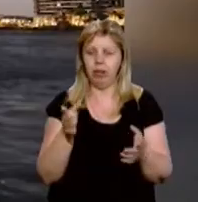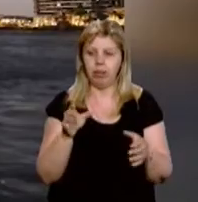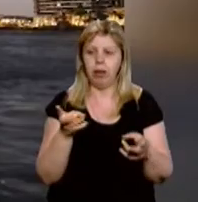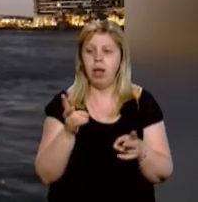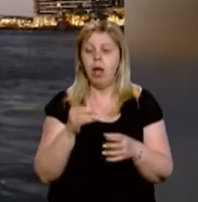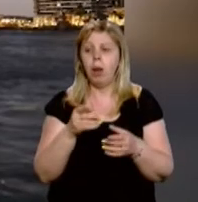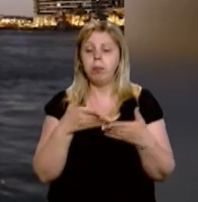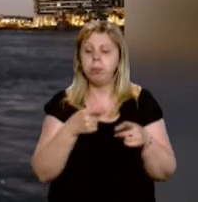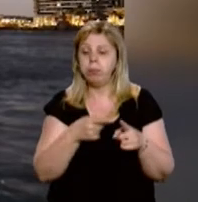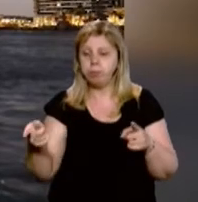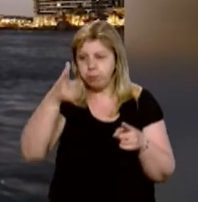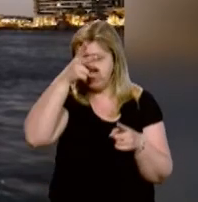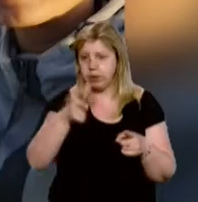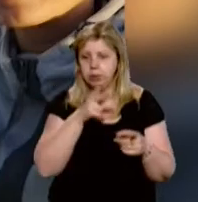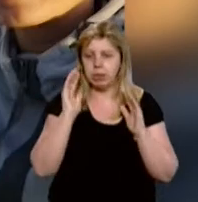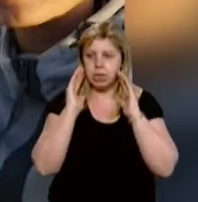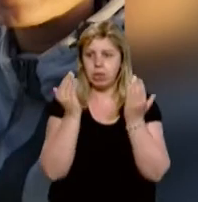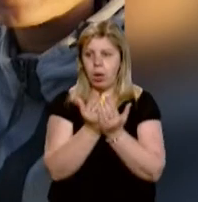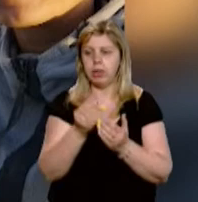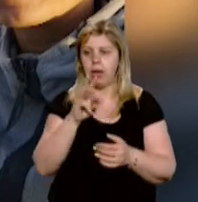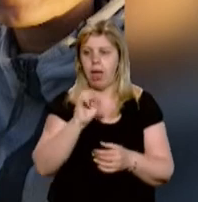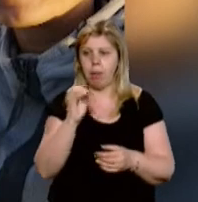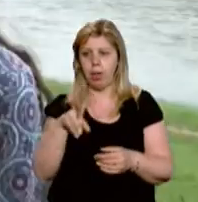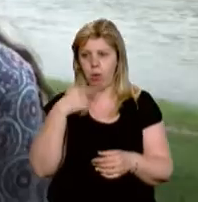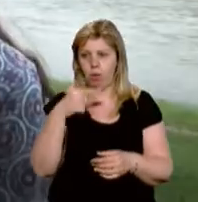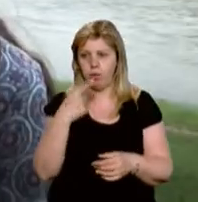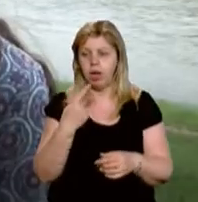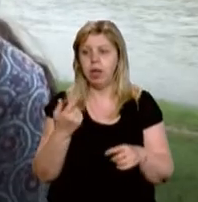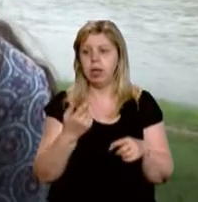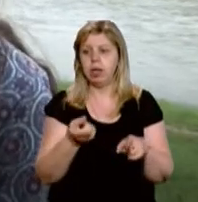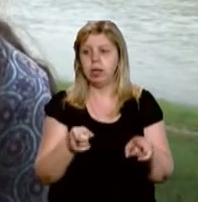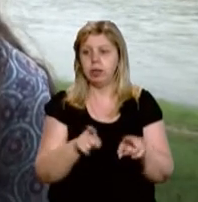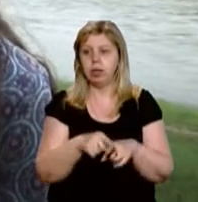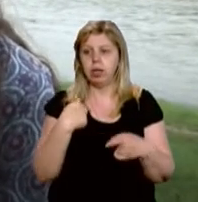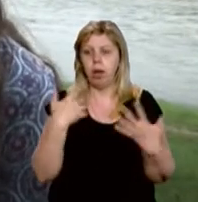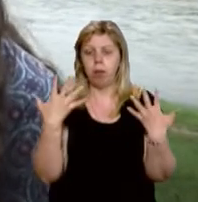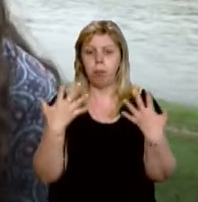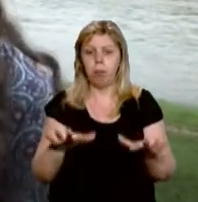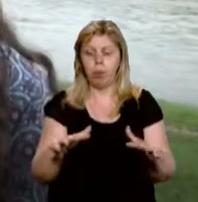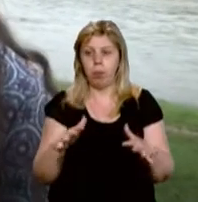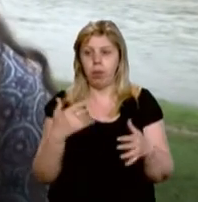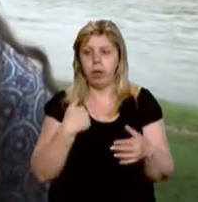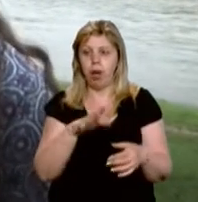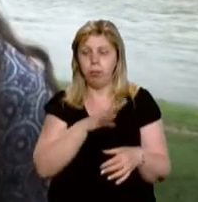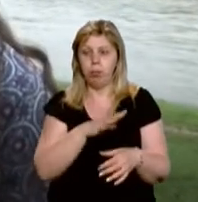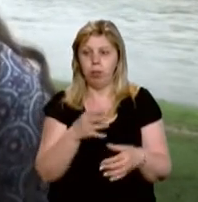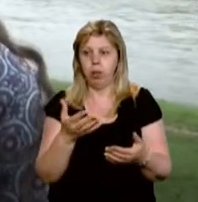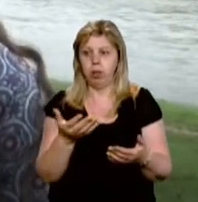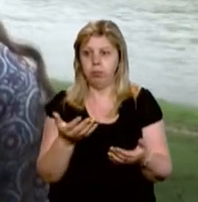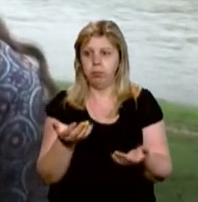досвід. Про період тримісячної ізоляції Ема каже. Я дуже рада, що я була на